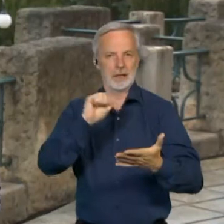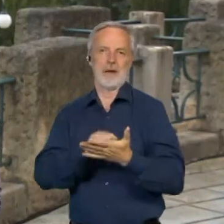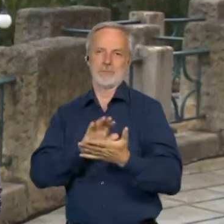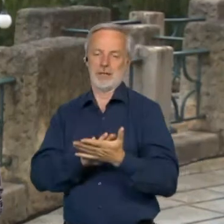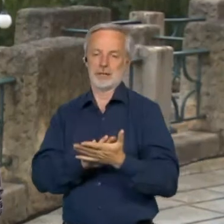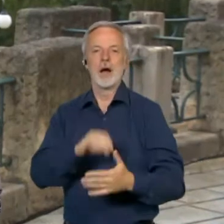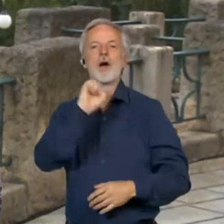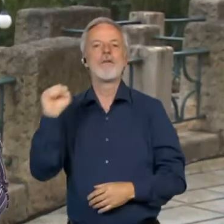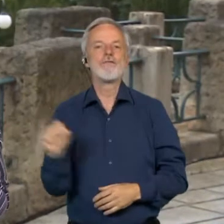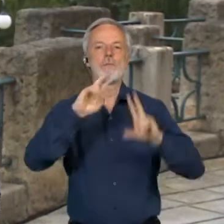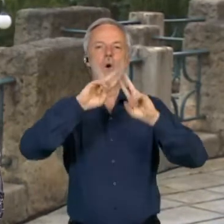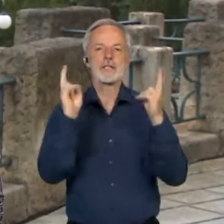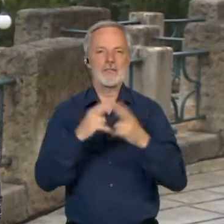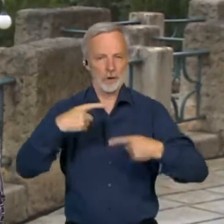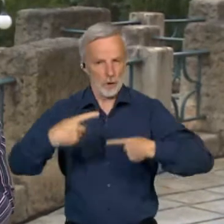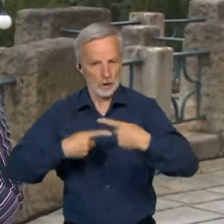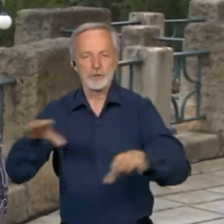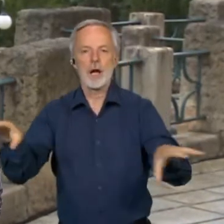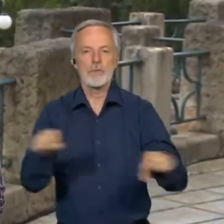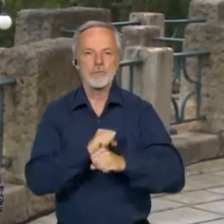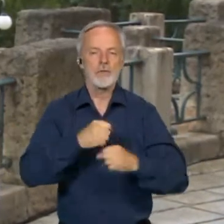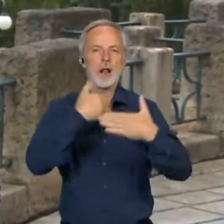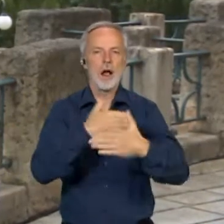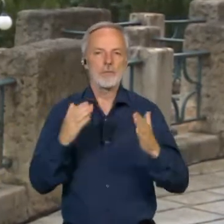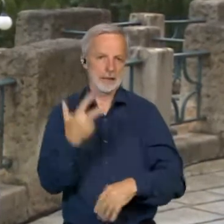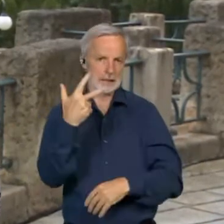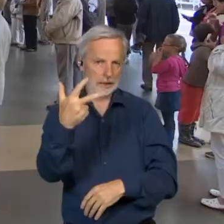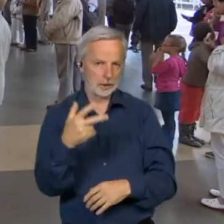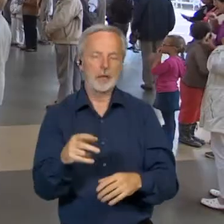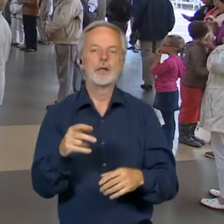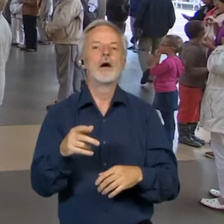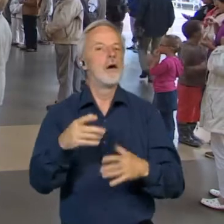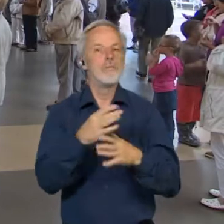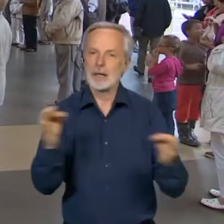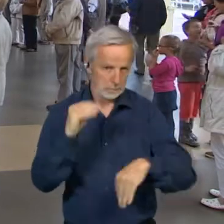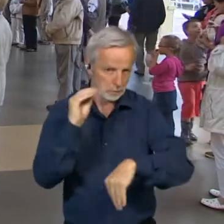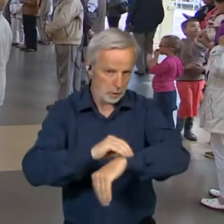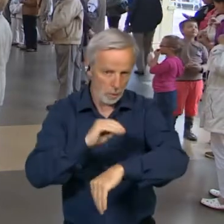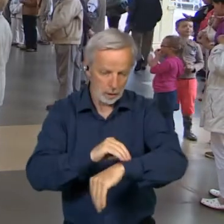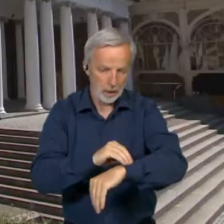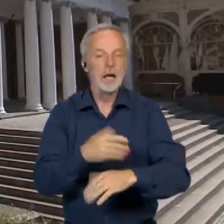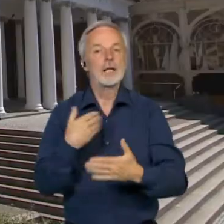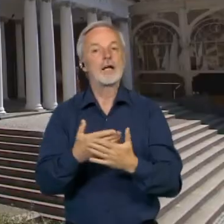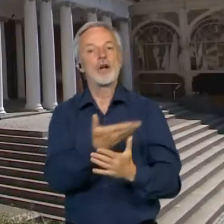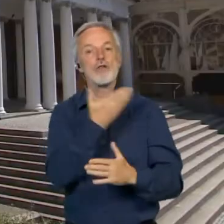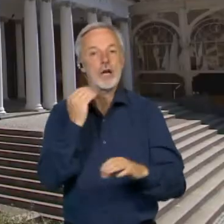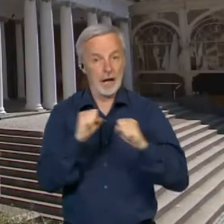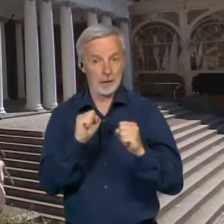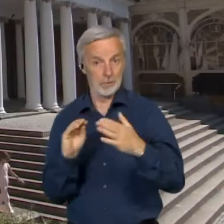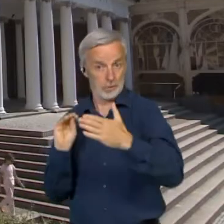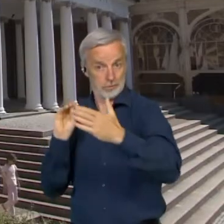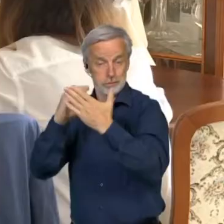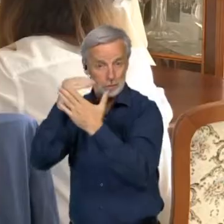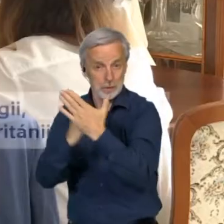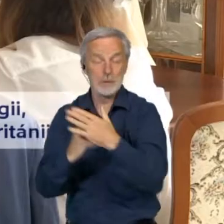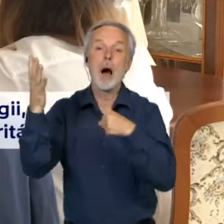Výbor světového dědictví přijal města Lázeňského trojuhelníku na sezna bez jakýchkoliv připomínek. Tímto má Česko na prestižním seznamu už